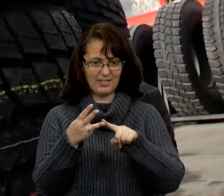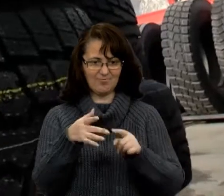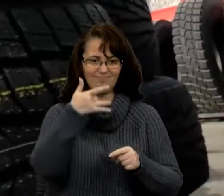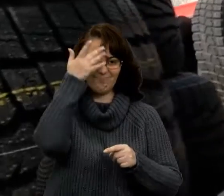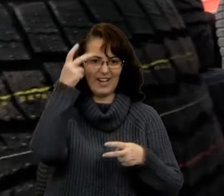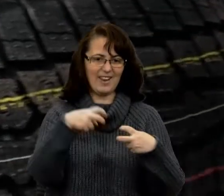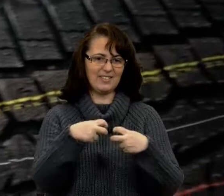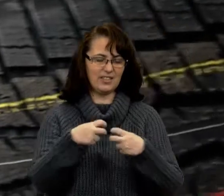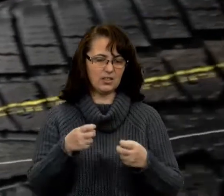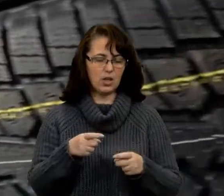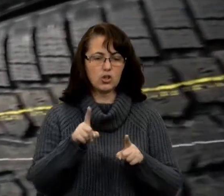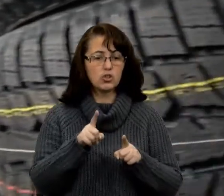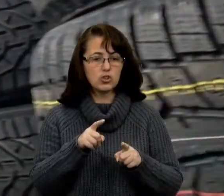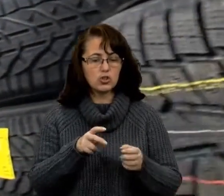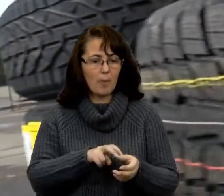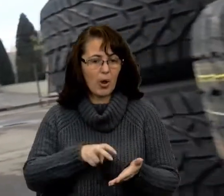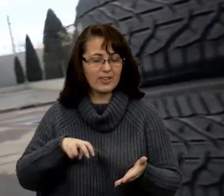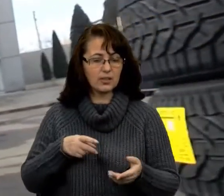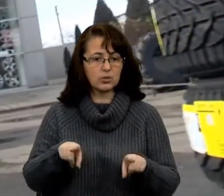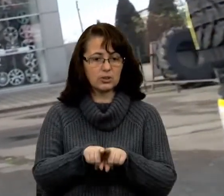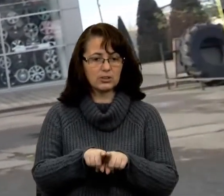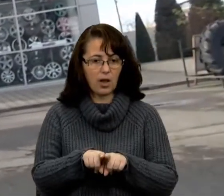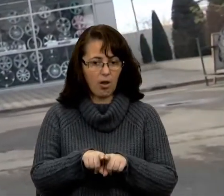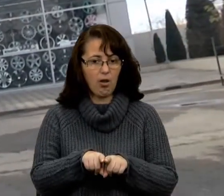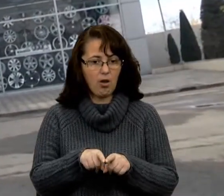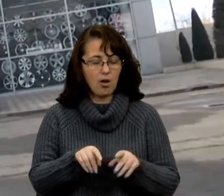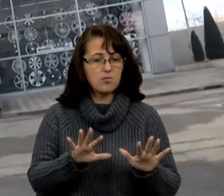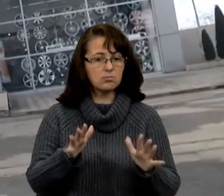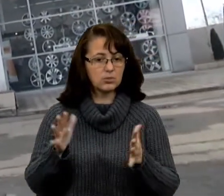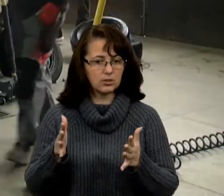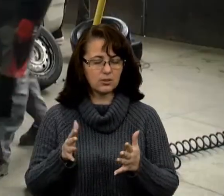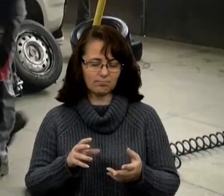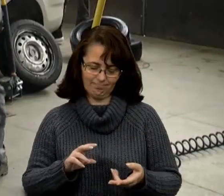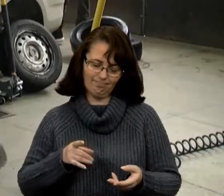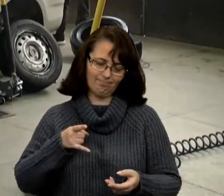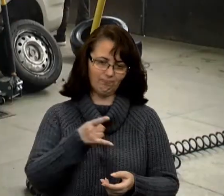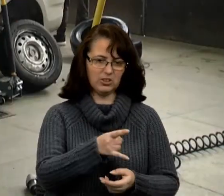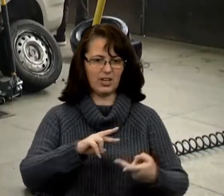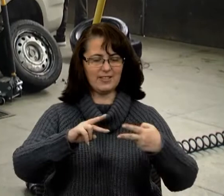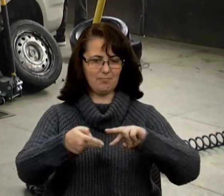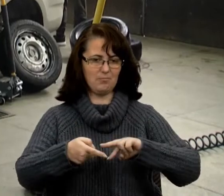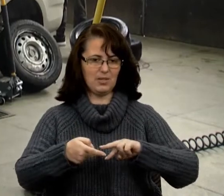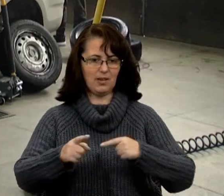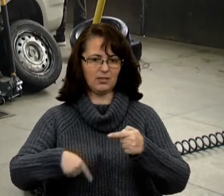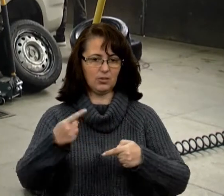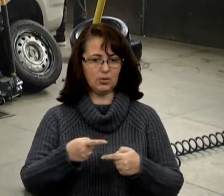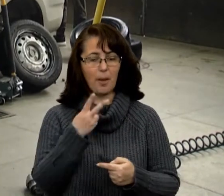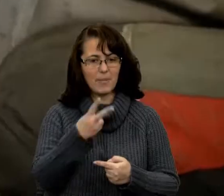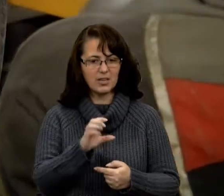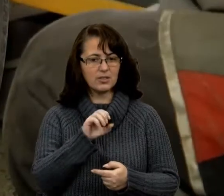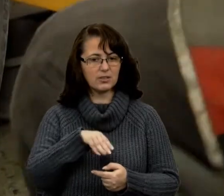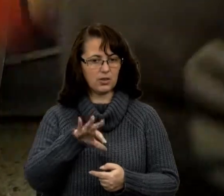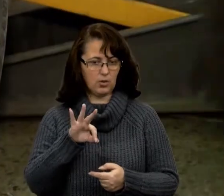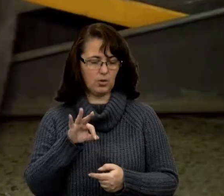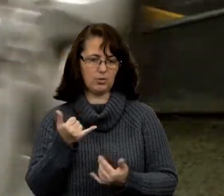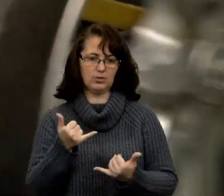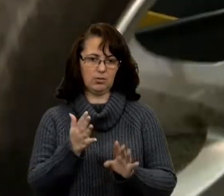гумі. Аби уникнути такого сценарію, завбачливі водії ще до першого снігу мчать на СТО. Тут, як ми бачимо, сьогодні аншлаг.